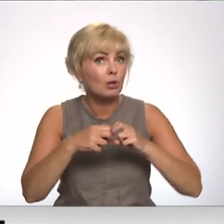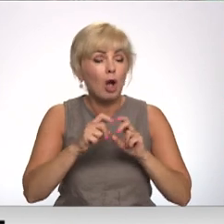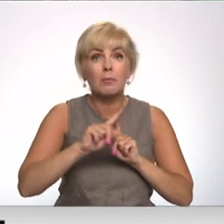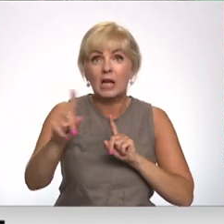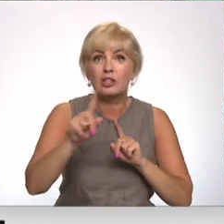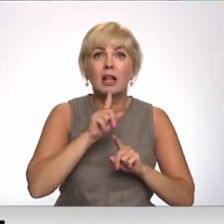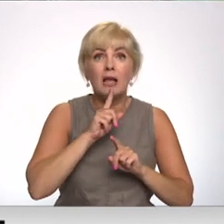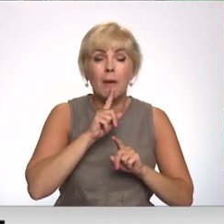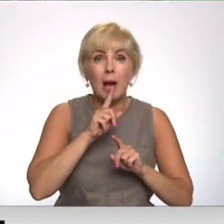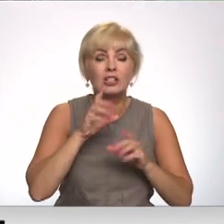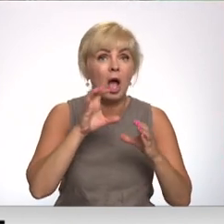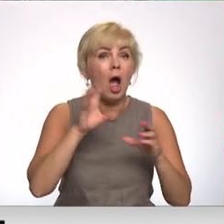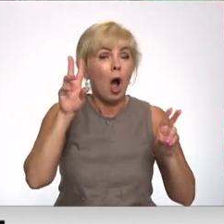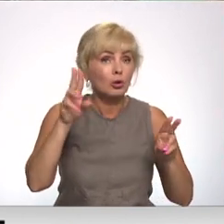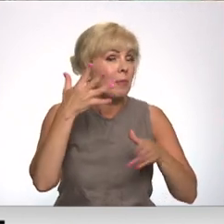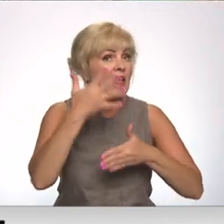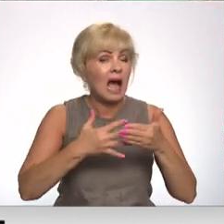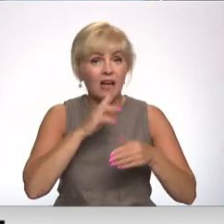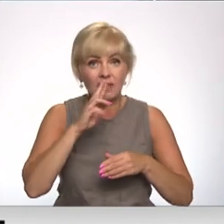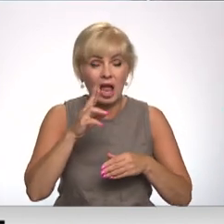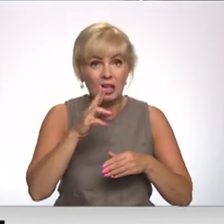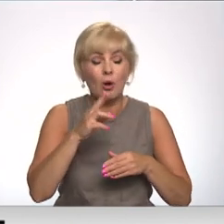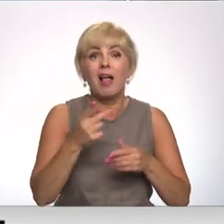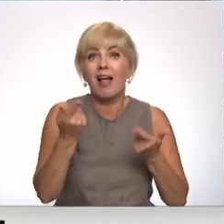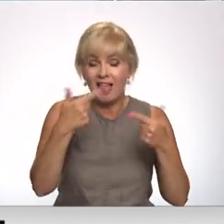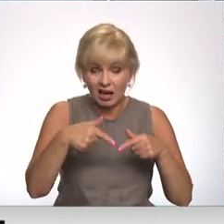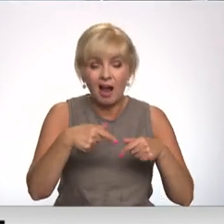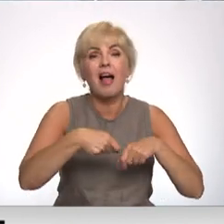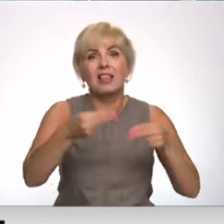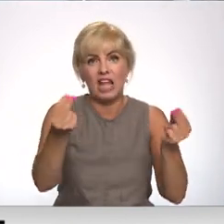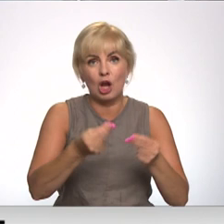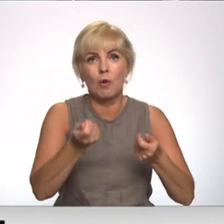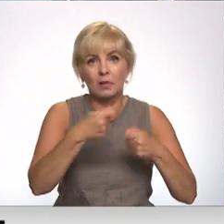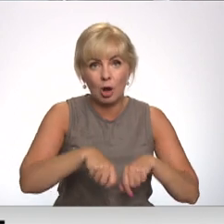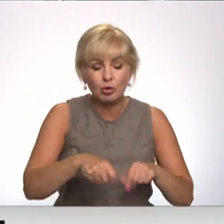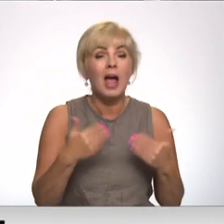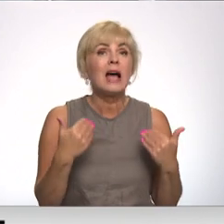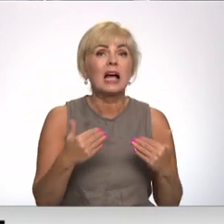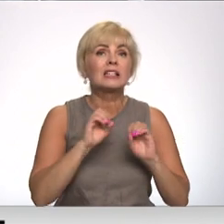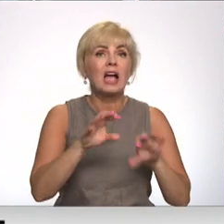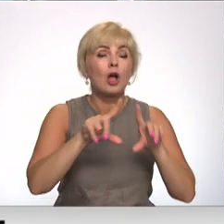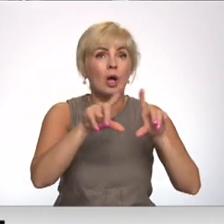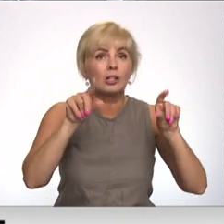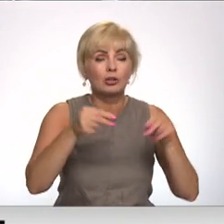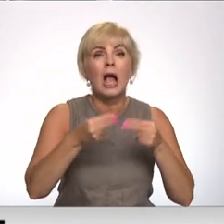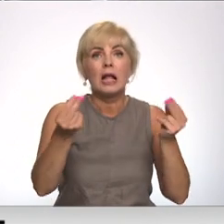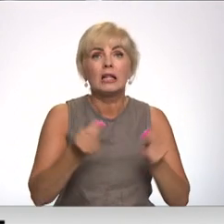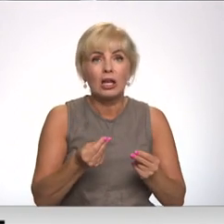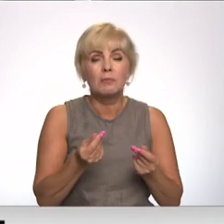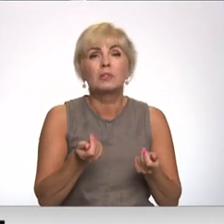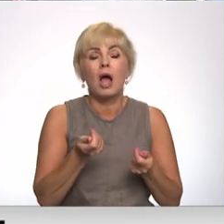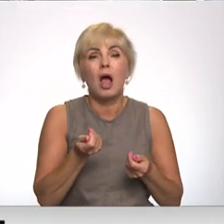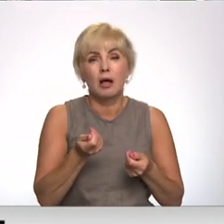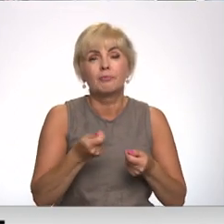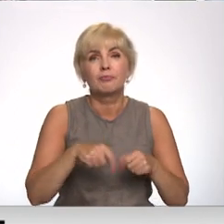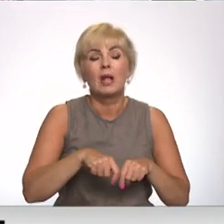Liepājas autobusu parks neatrisinās nedēļas laikā līgumu lauzīs. Tomēr, kā šobrīd RETV skaidro direkcijā, ar līgumu laušanu nesteidzas.